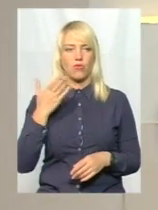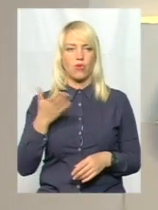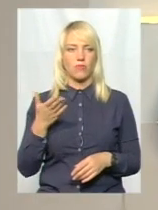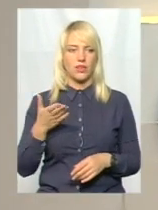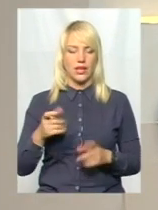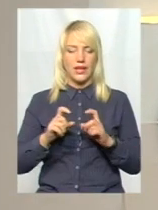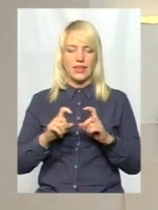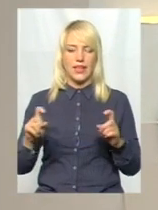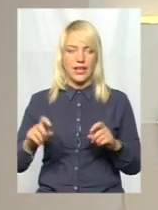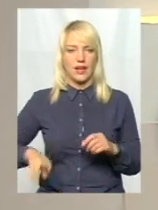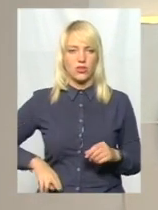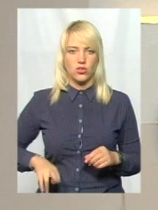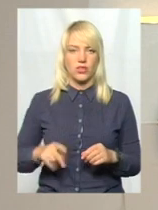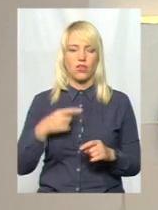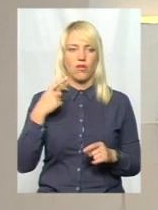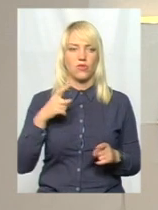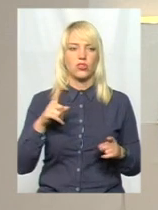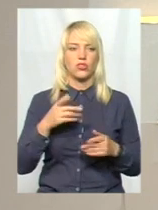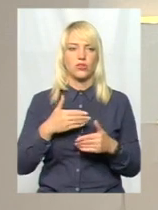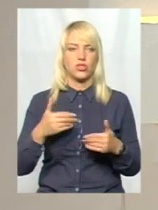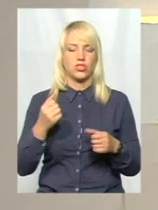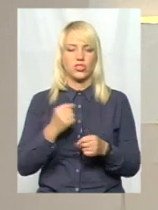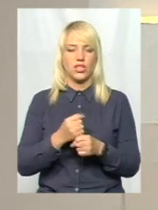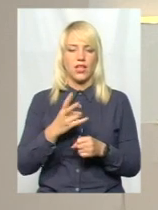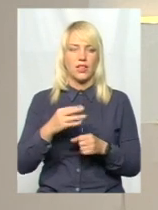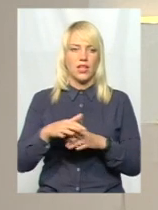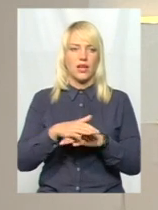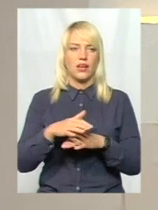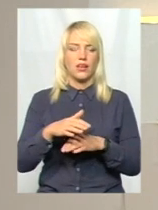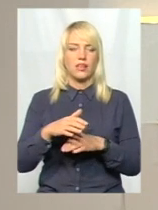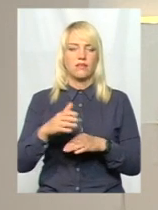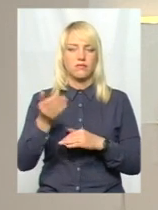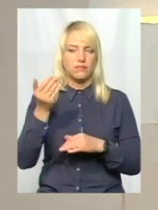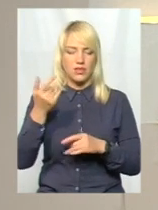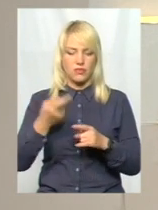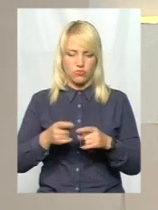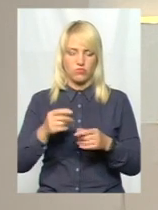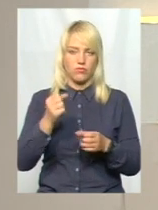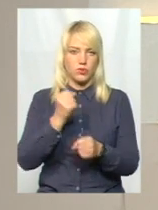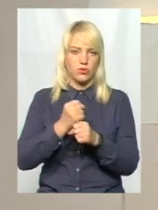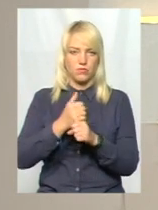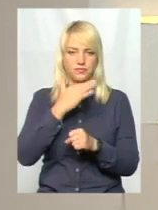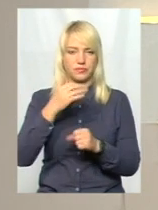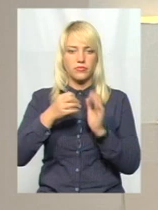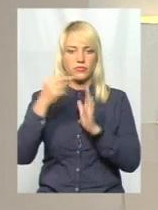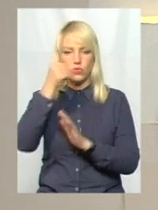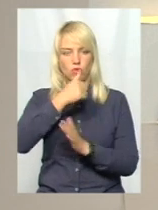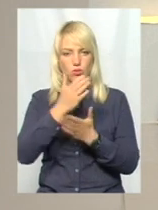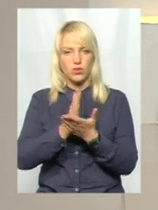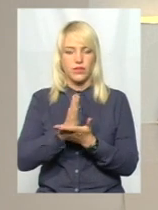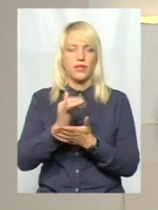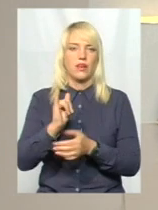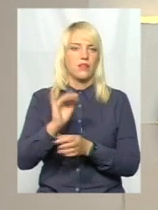сказав, що 15 років вони вже на ринку, так? І не було раніше таких випадків. Мені у цьому ракурсі цікаво